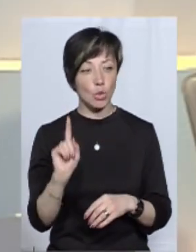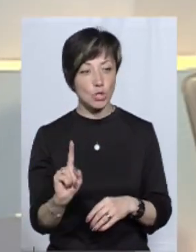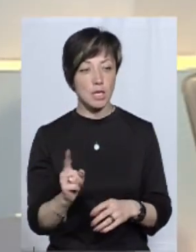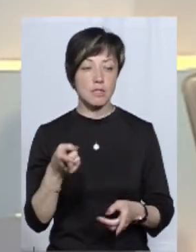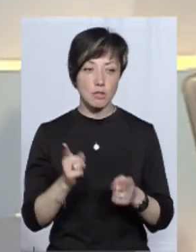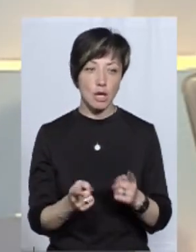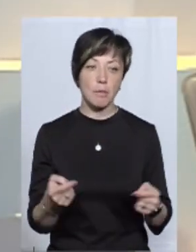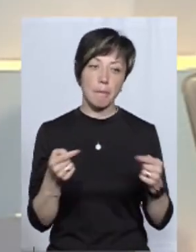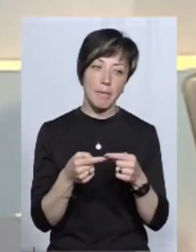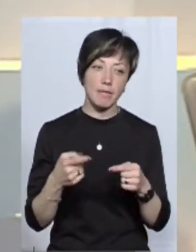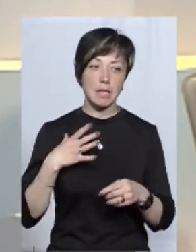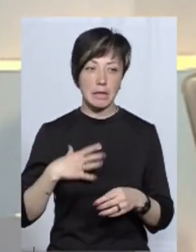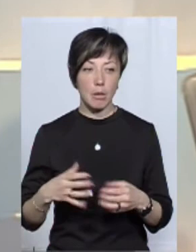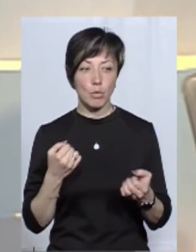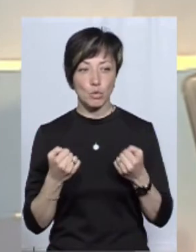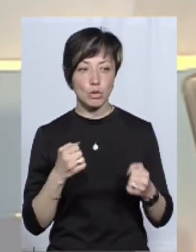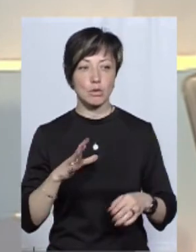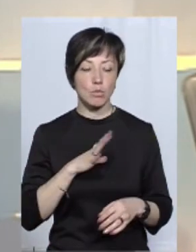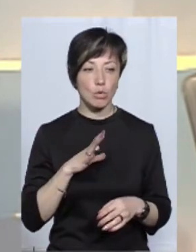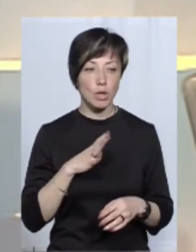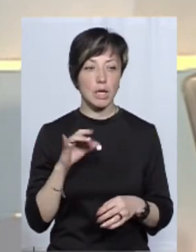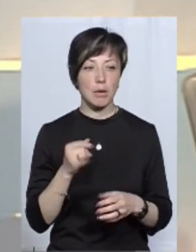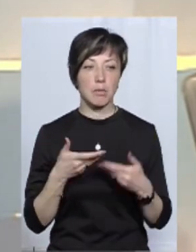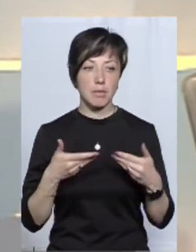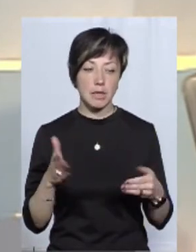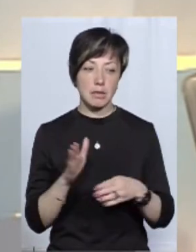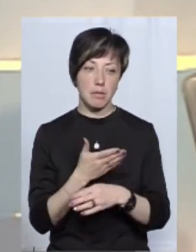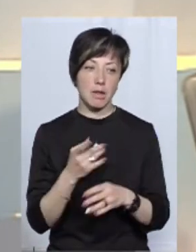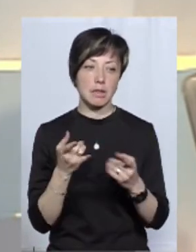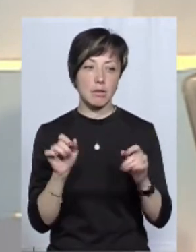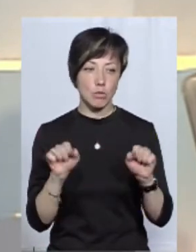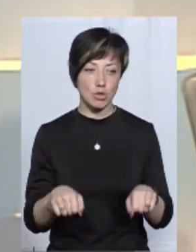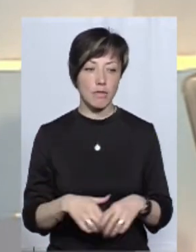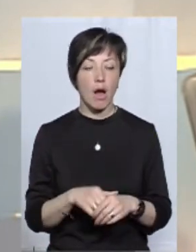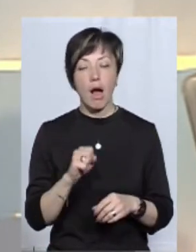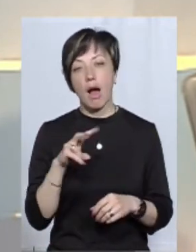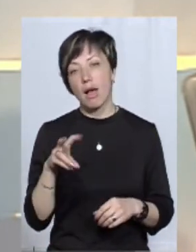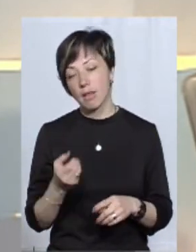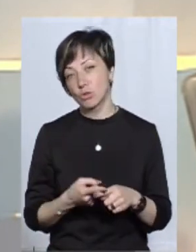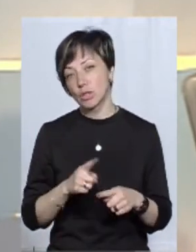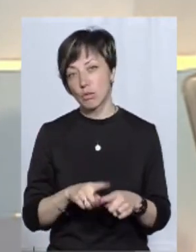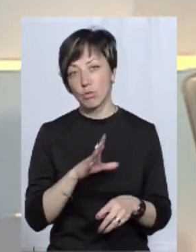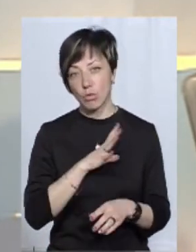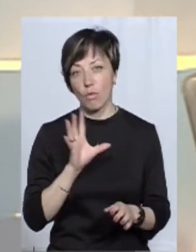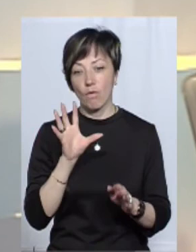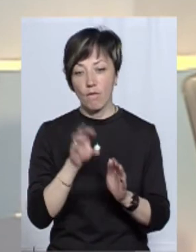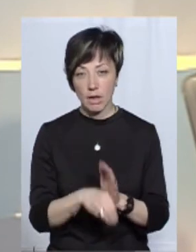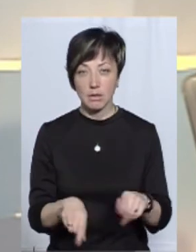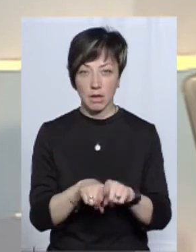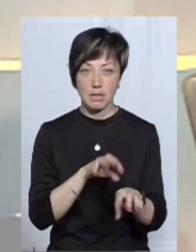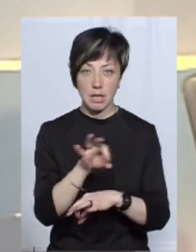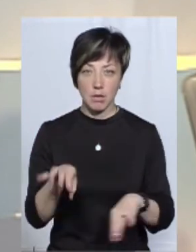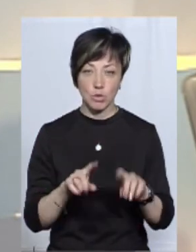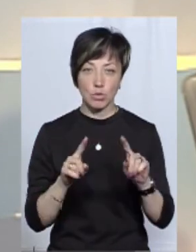Хоча, звичайно, певні напруженності були і ми їх знімали наскільки можливо. Але те, що це було введено саме така